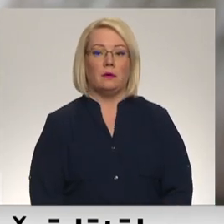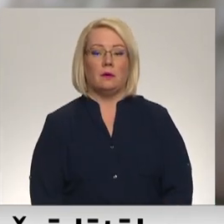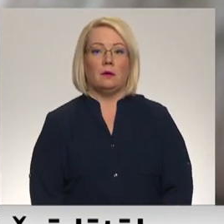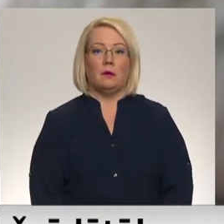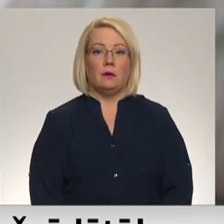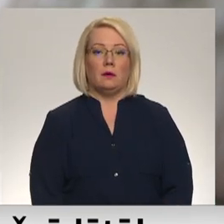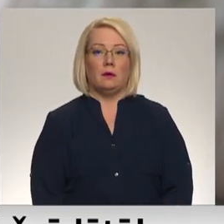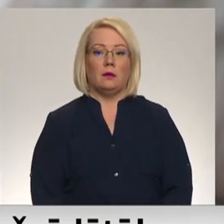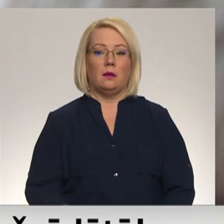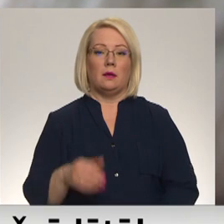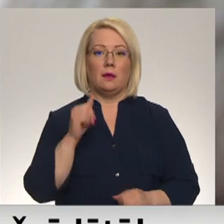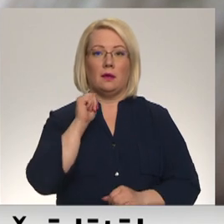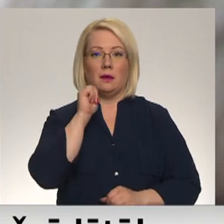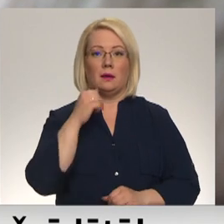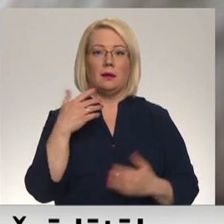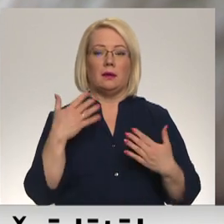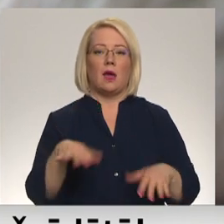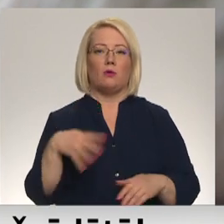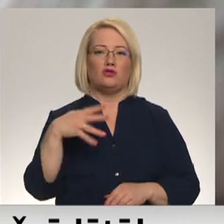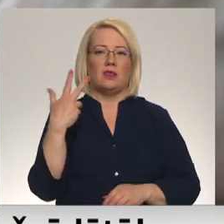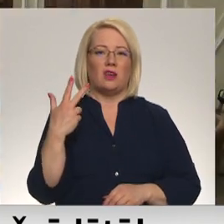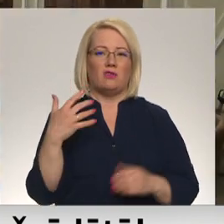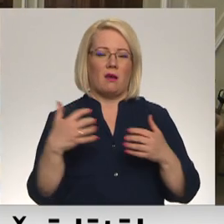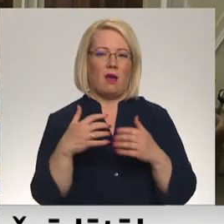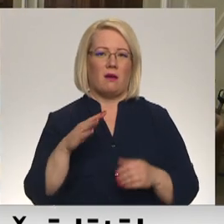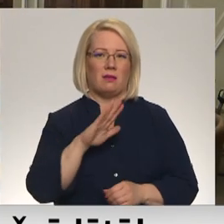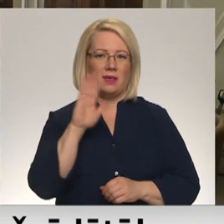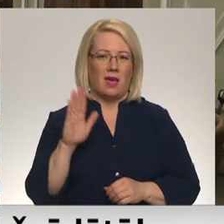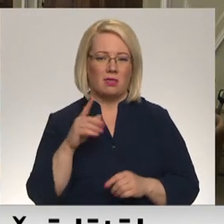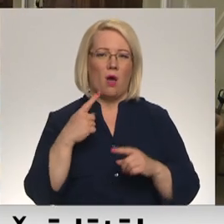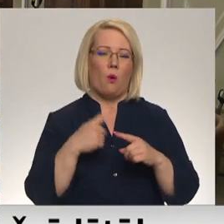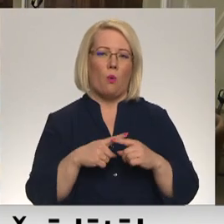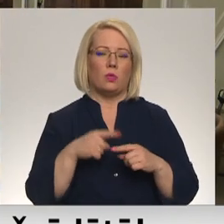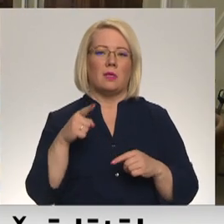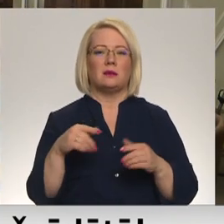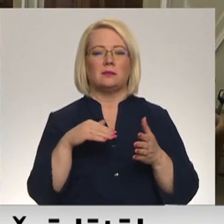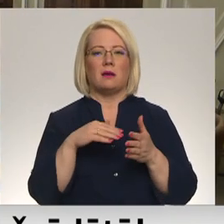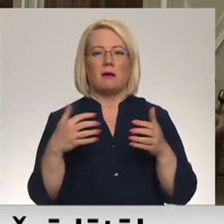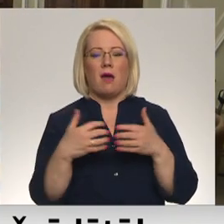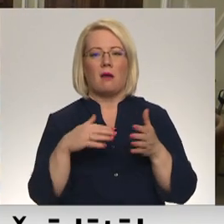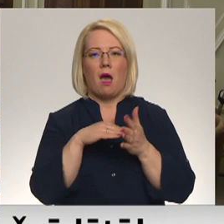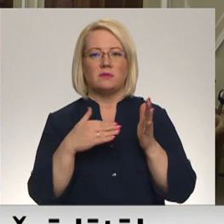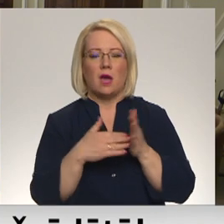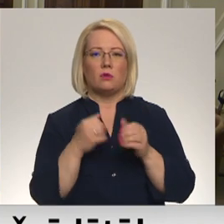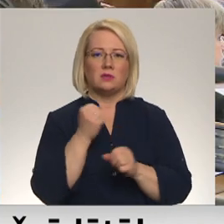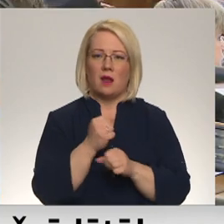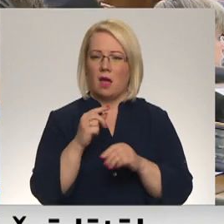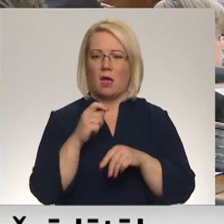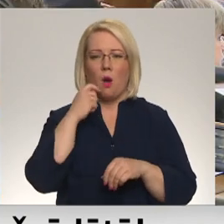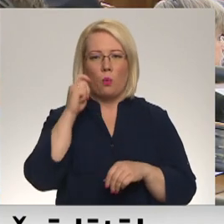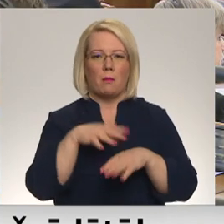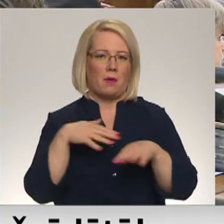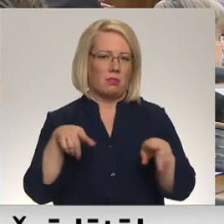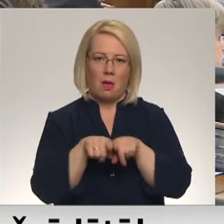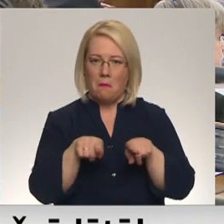Rit 43. karu diena un Ukraines parlaments arī kara laika apstākļos strādā un sanāk uz parlamentu sēdēm, lai